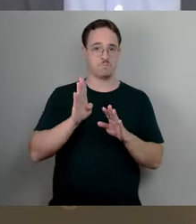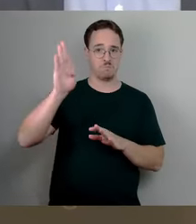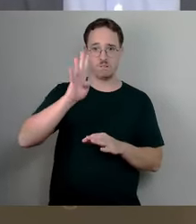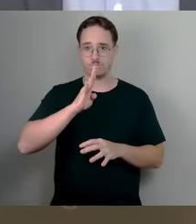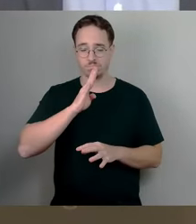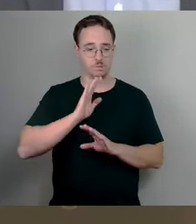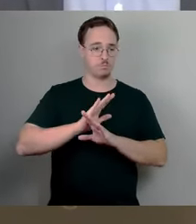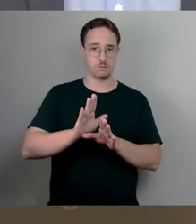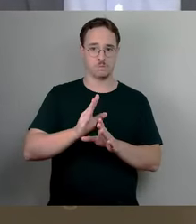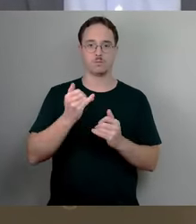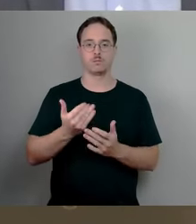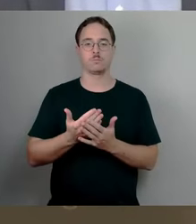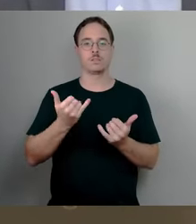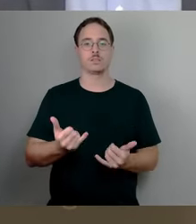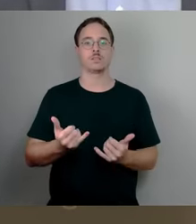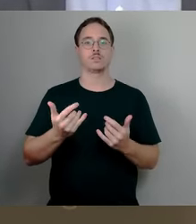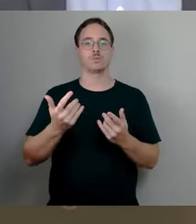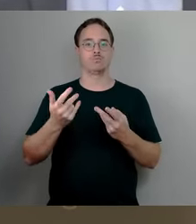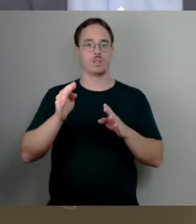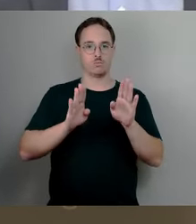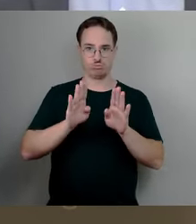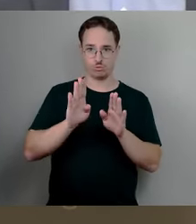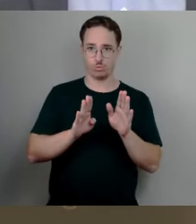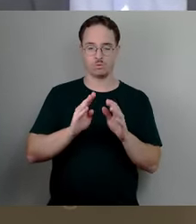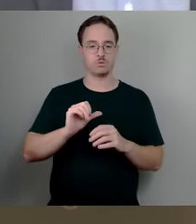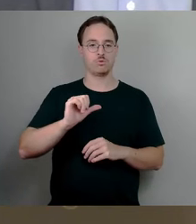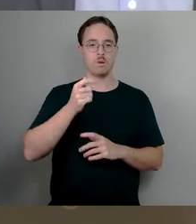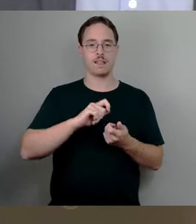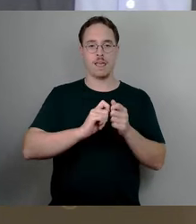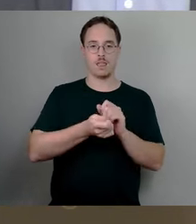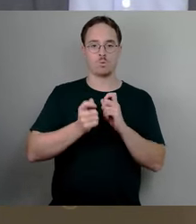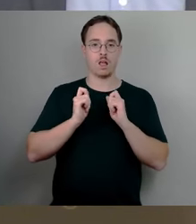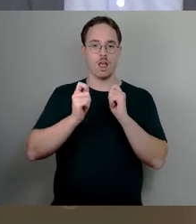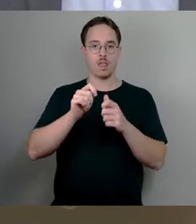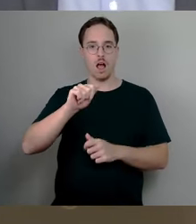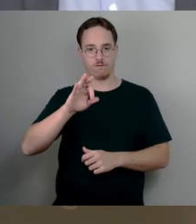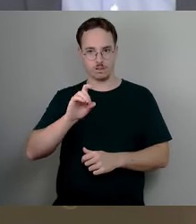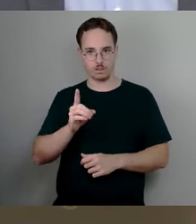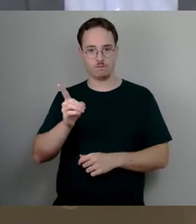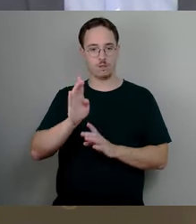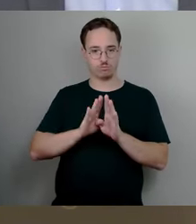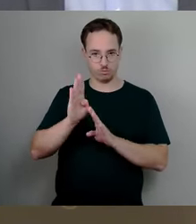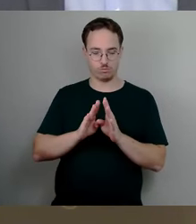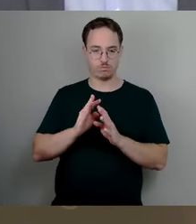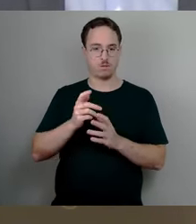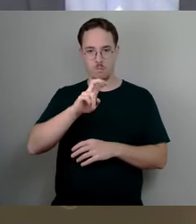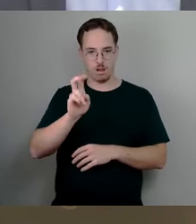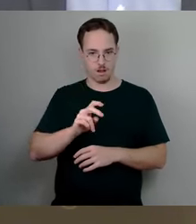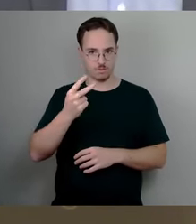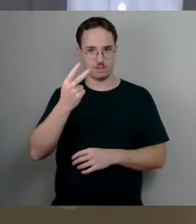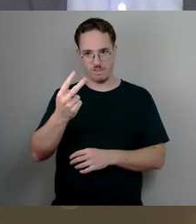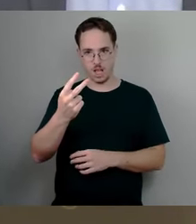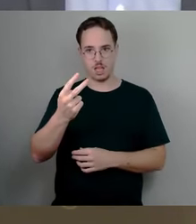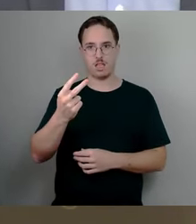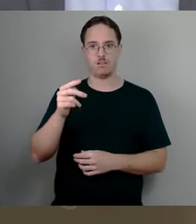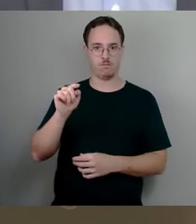abstimmen, wenn dort mit Paragraph 2 dann Hebesätze geändert werden, würde